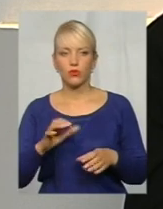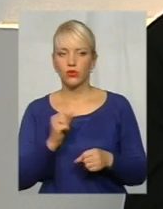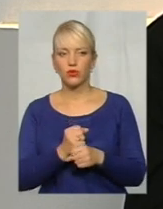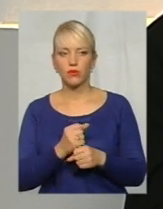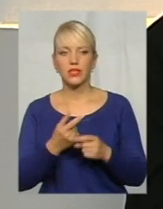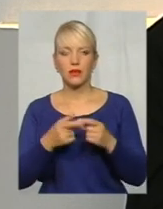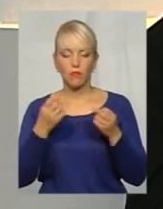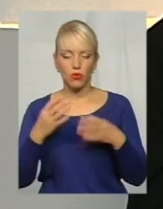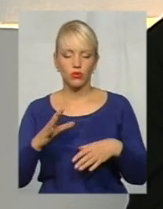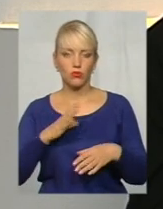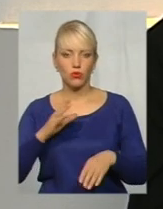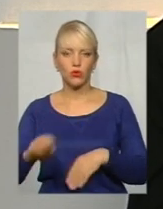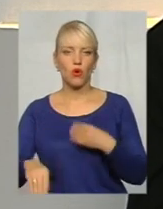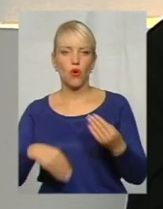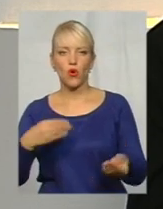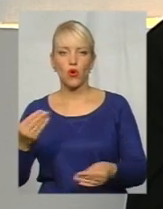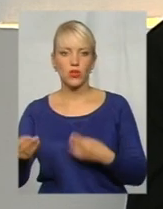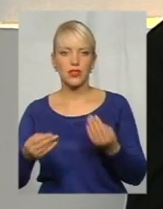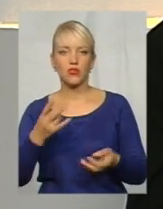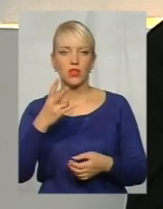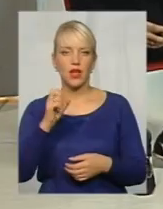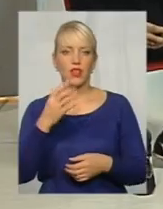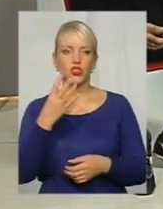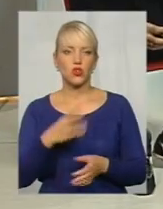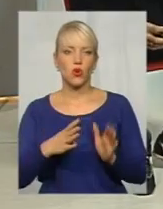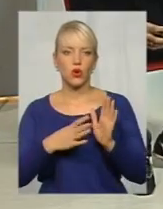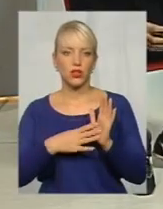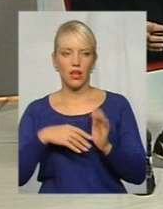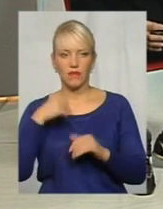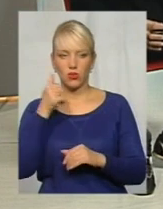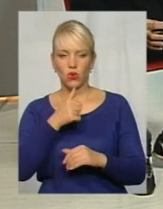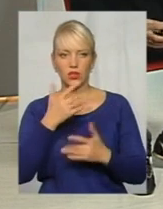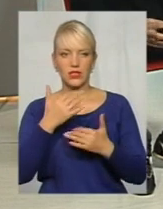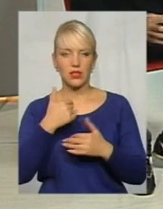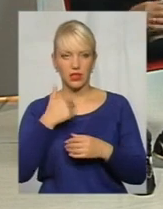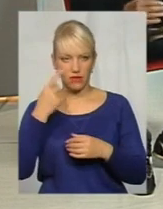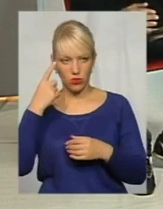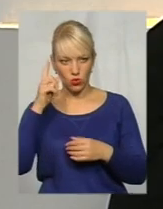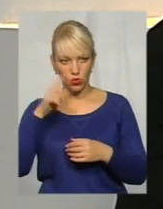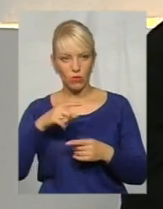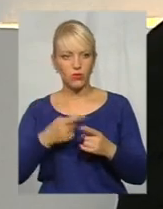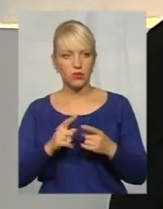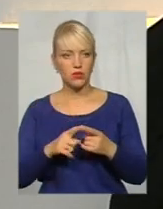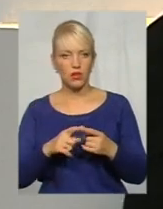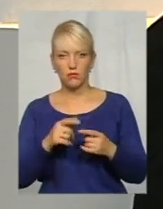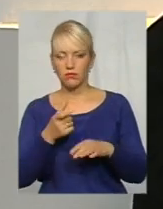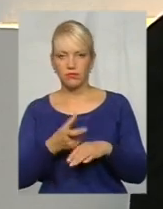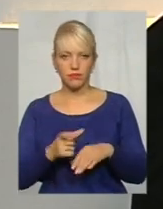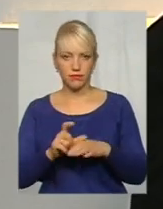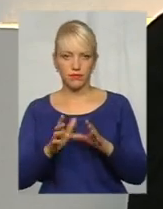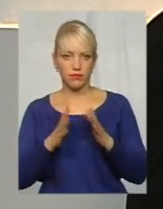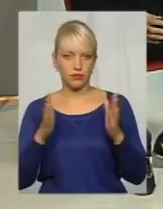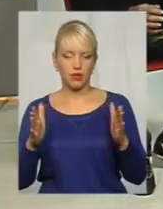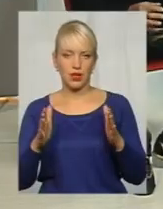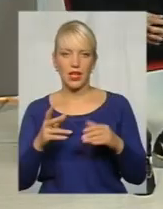роздано під, на 49 років, хоча, наскільки мені відомо, ну, це крайній термін, 49, там і 11 місяців. Тобто,